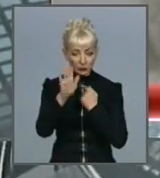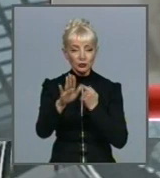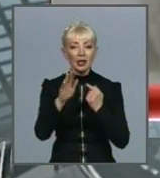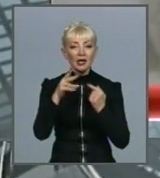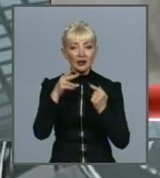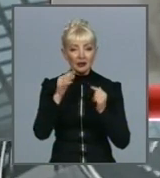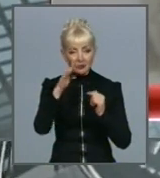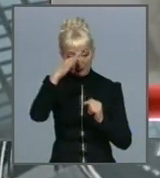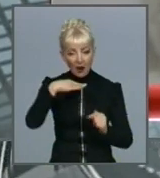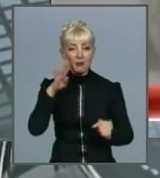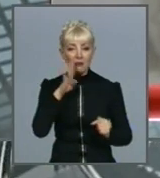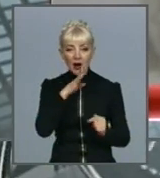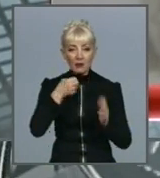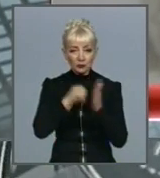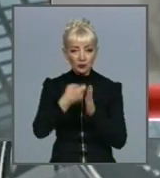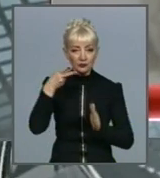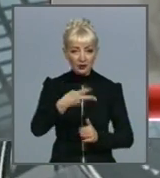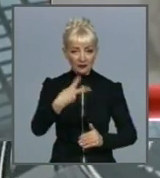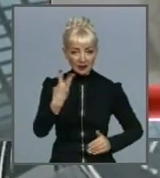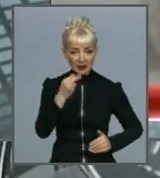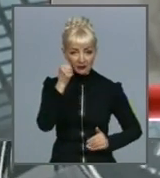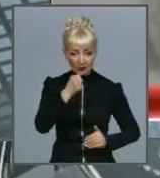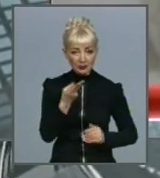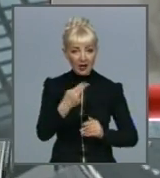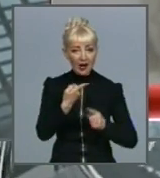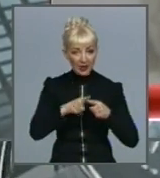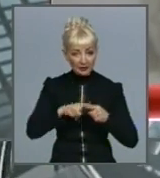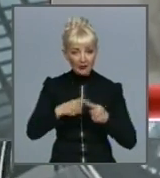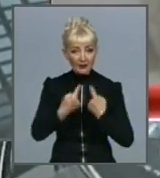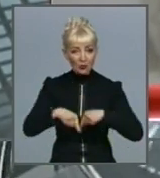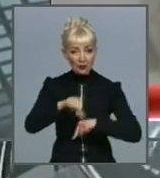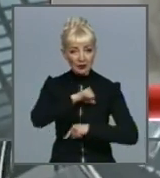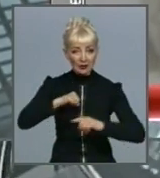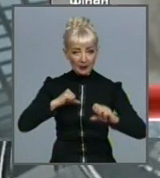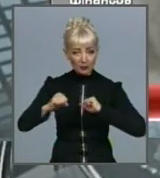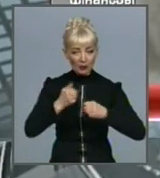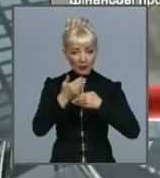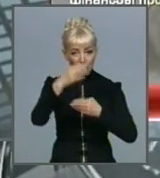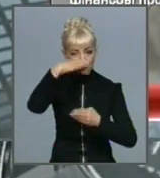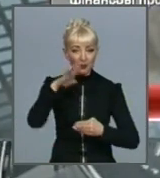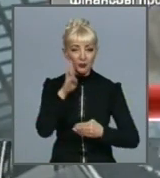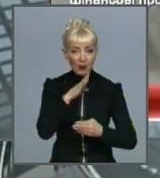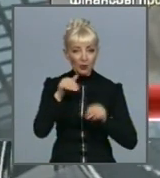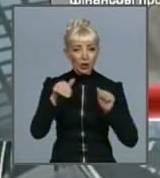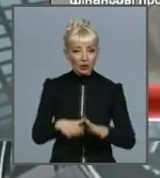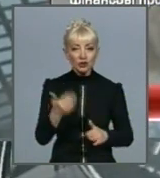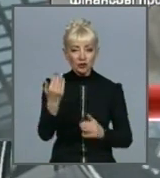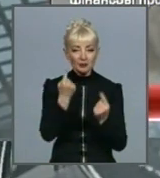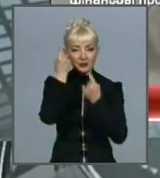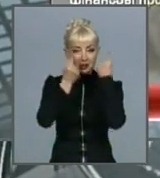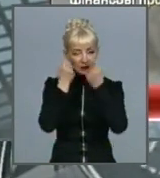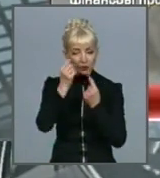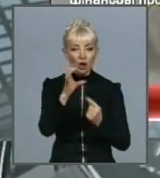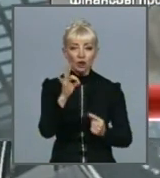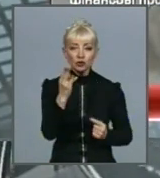цього влада і органи місцевого самоврядування повинні допомогти батькам вирішити їх психологічні, соціальні, фінансові проблеми та створити